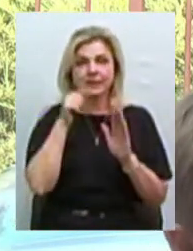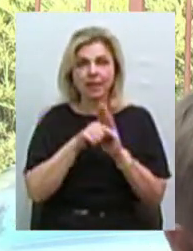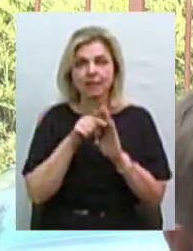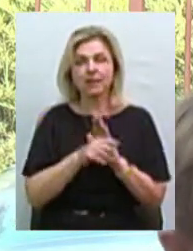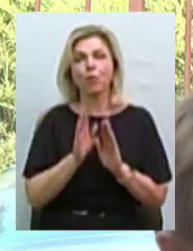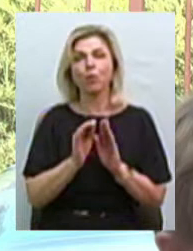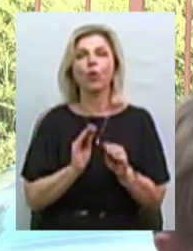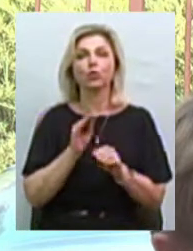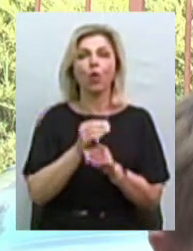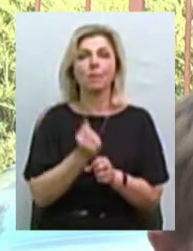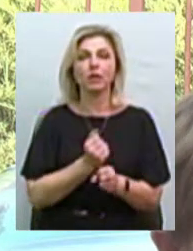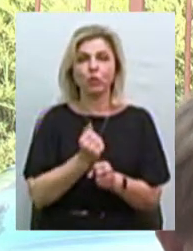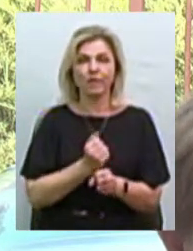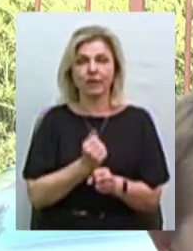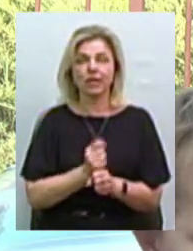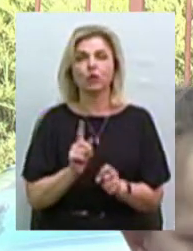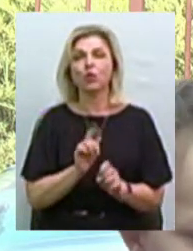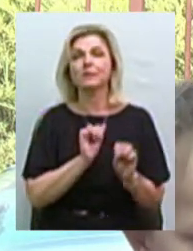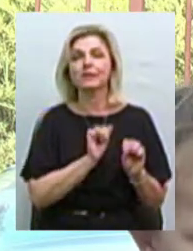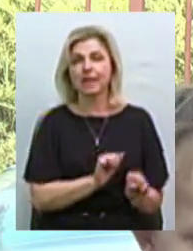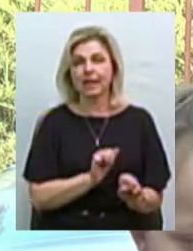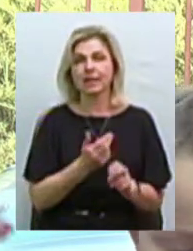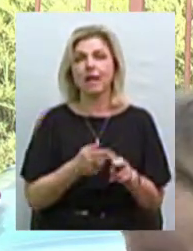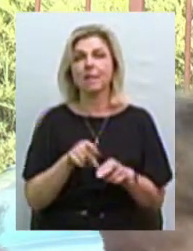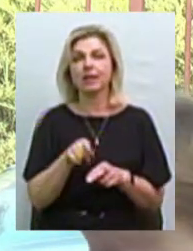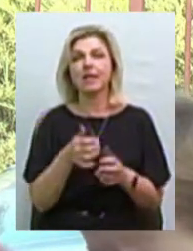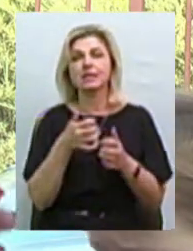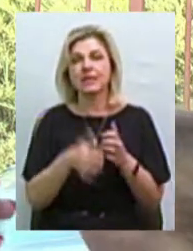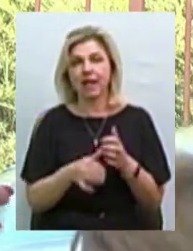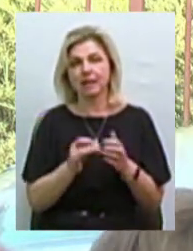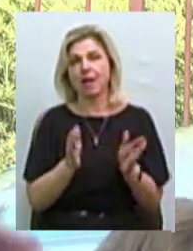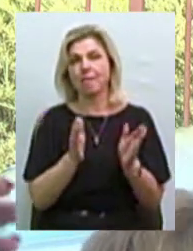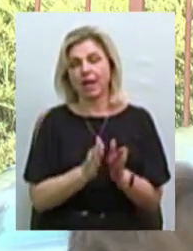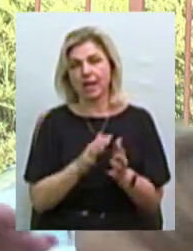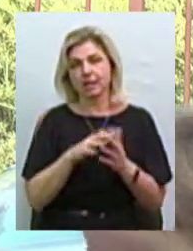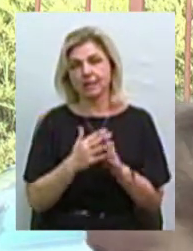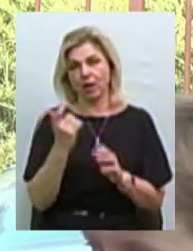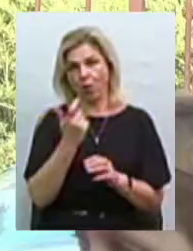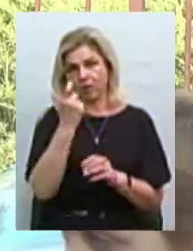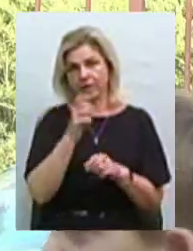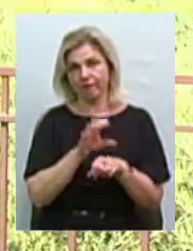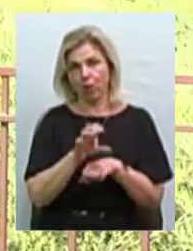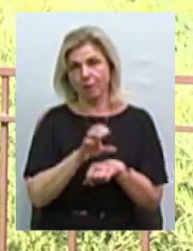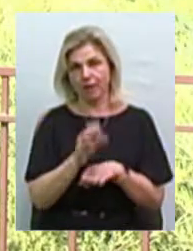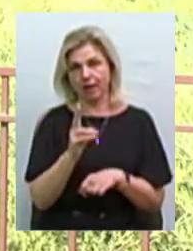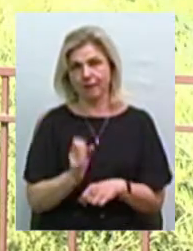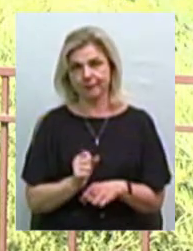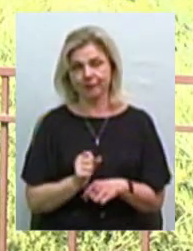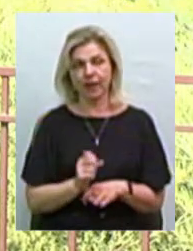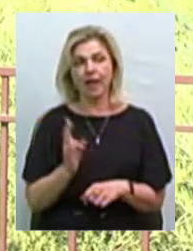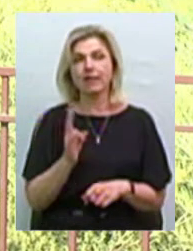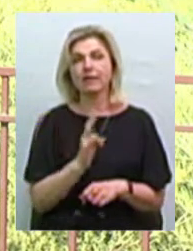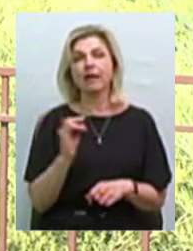доапрацьований, щоб захистити саме середнього і мілкого сільгостоваровиробника. Надія